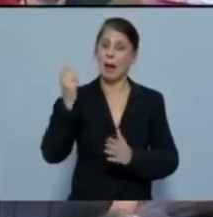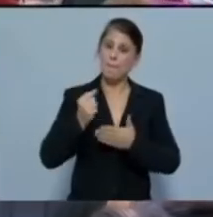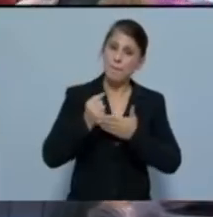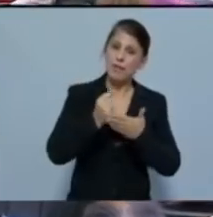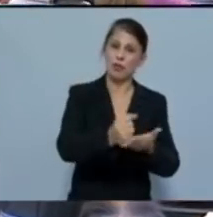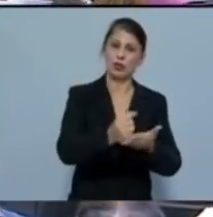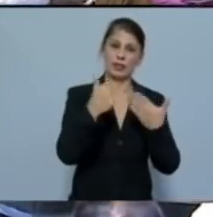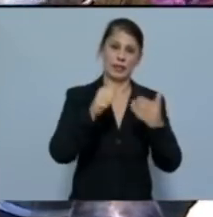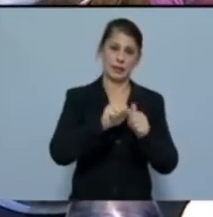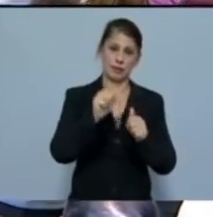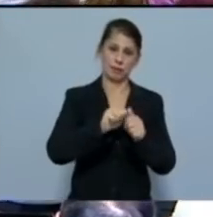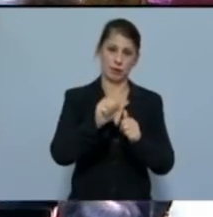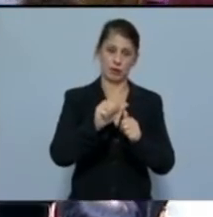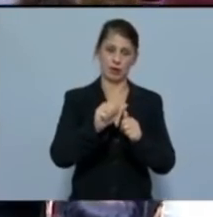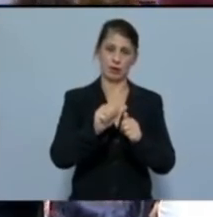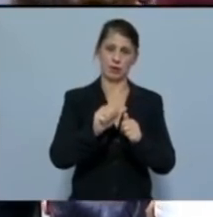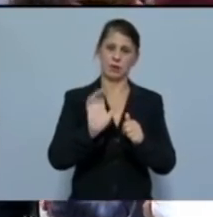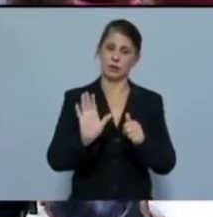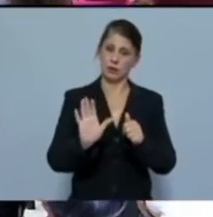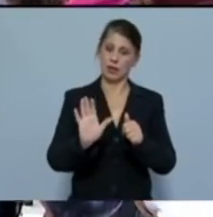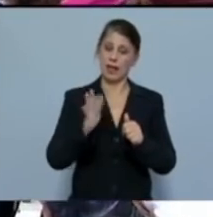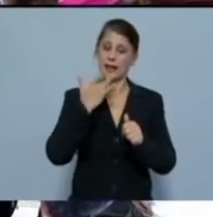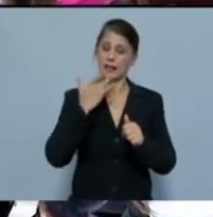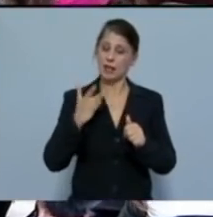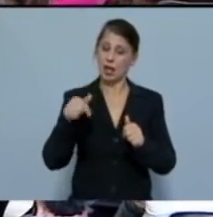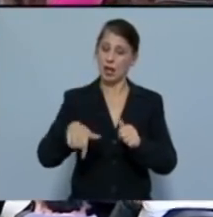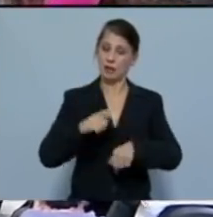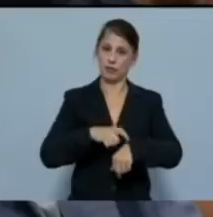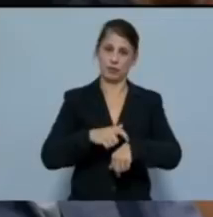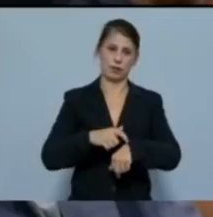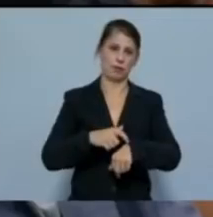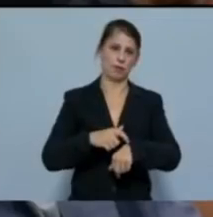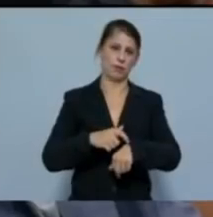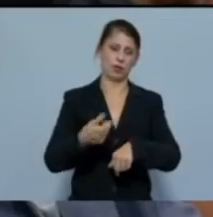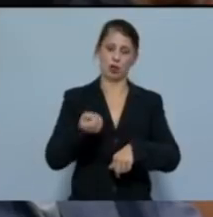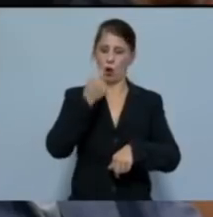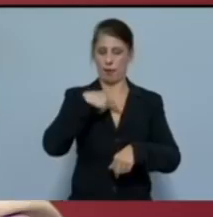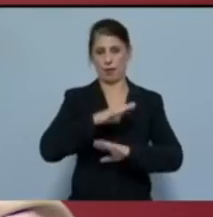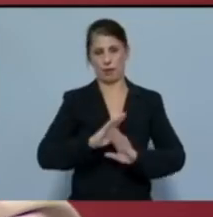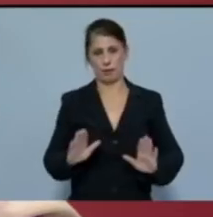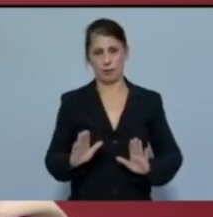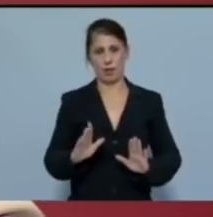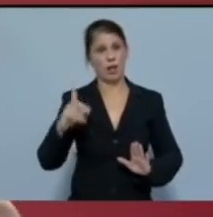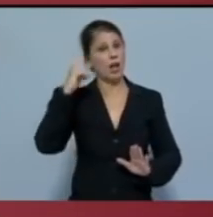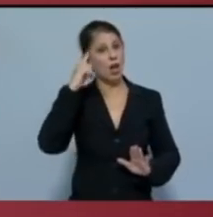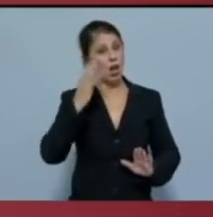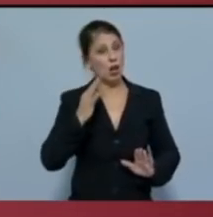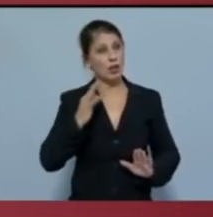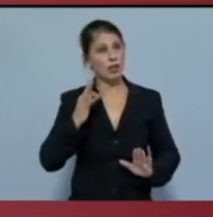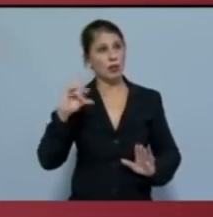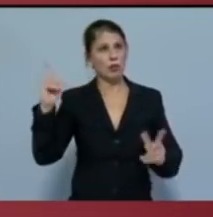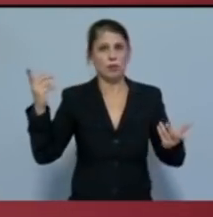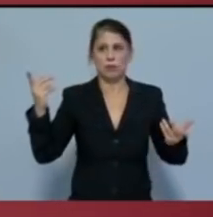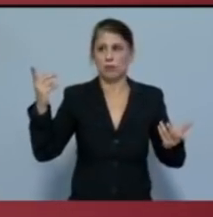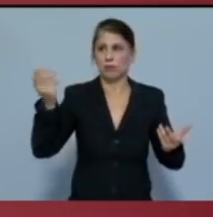εξάμεινου ίσα ίσα για να χρυσώσει αυτή τη στιγμή το χάπι. Η λογική του παραλόγου σε όλο